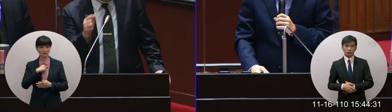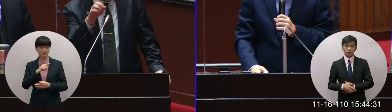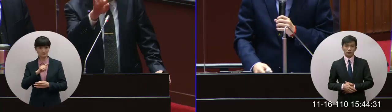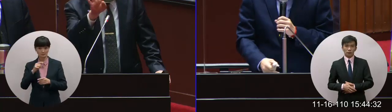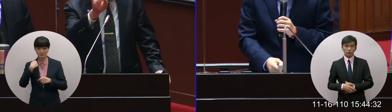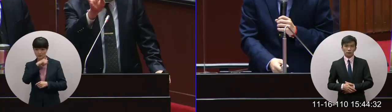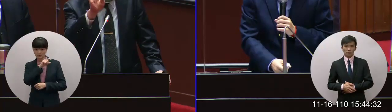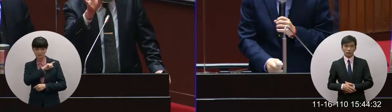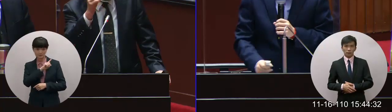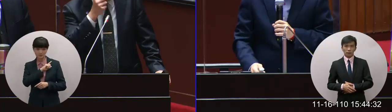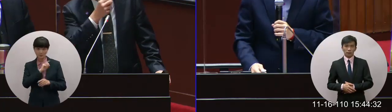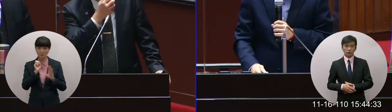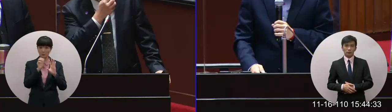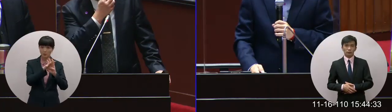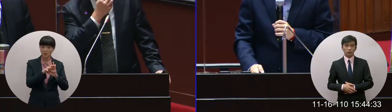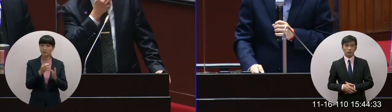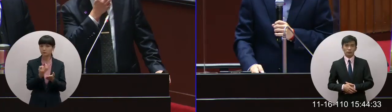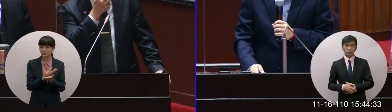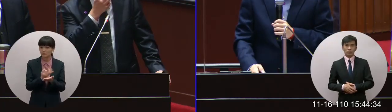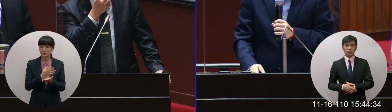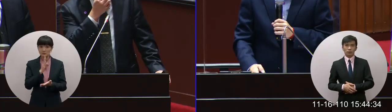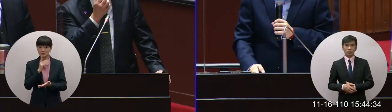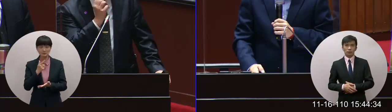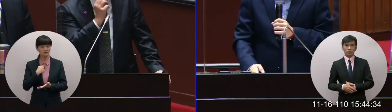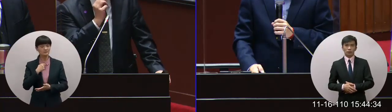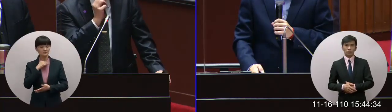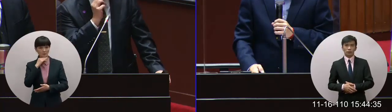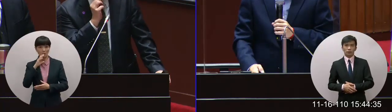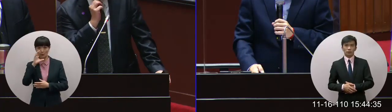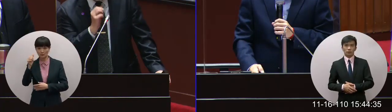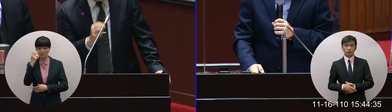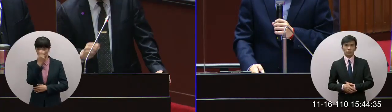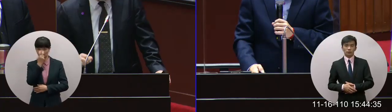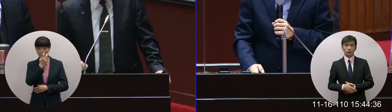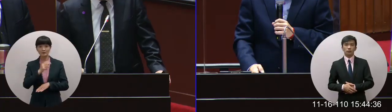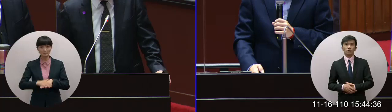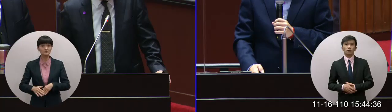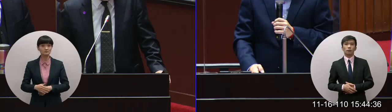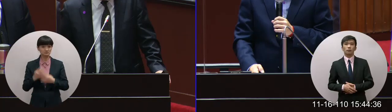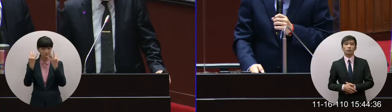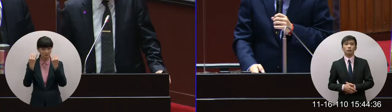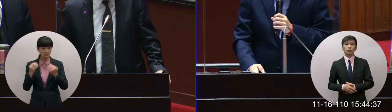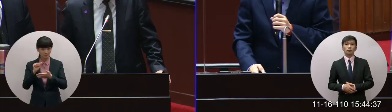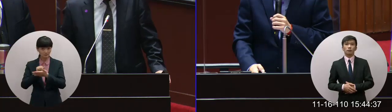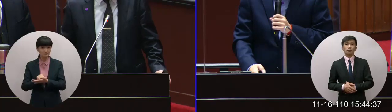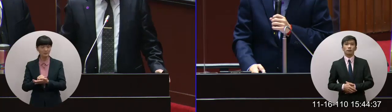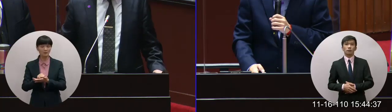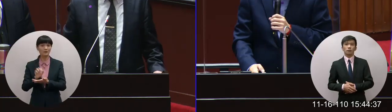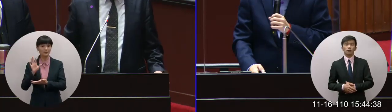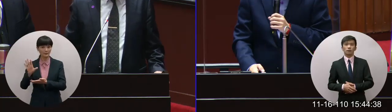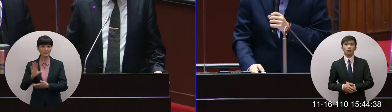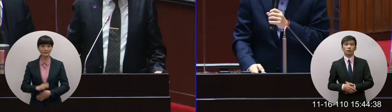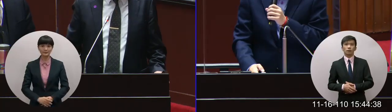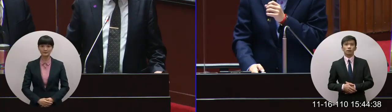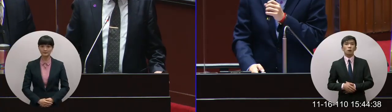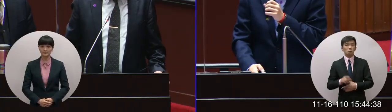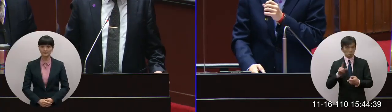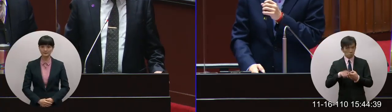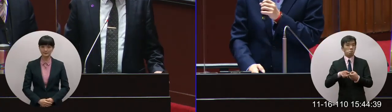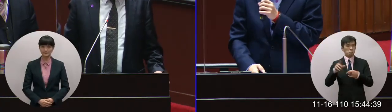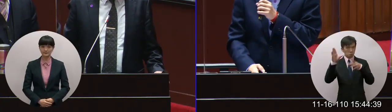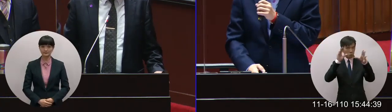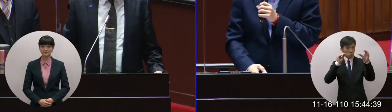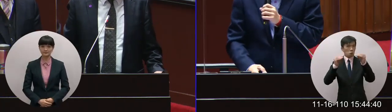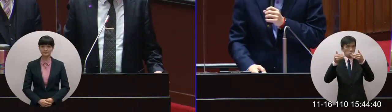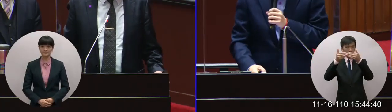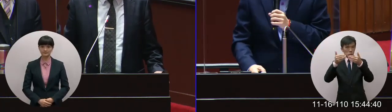來查那後面這個實際數據是差不多我們現在是都有做這些相關的定訊我覺得資訊的正確